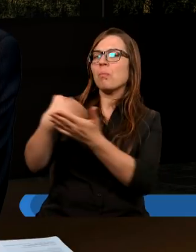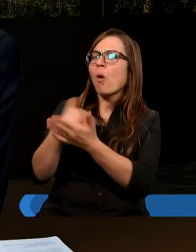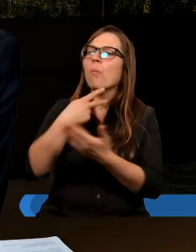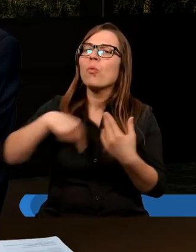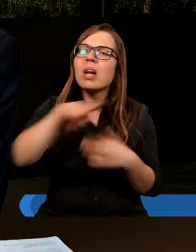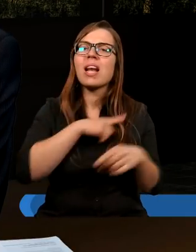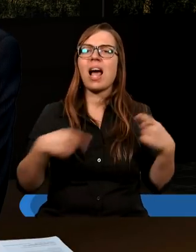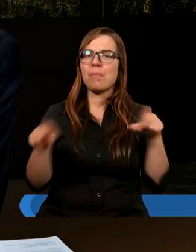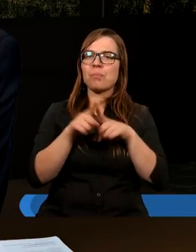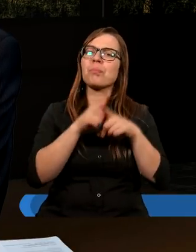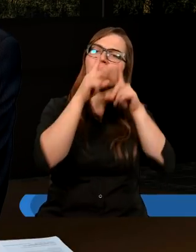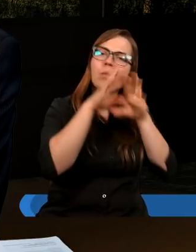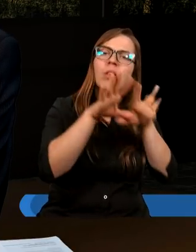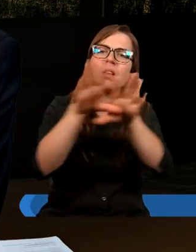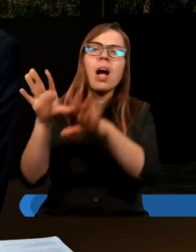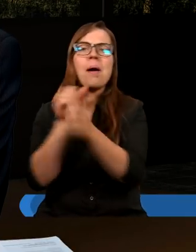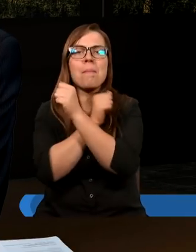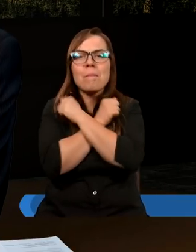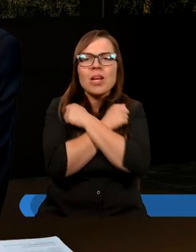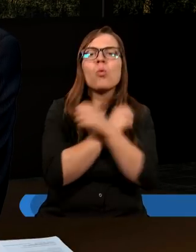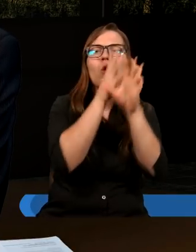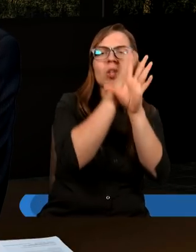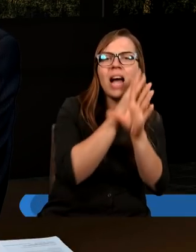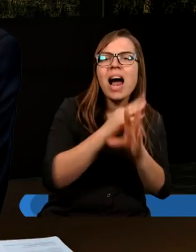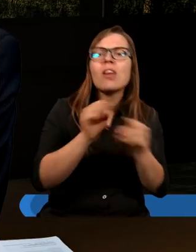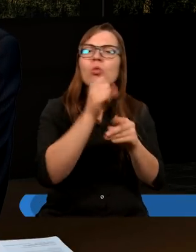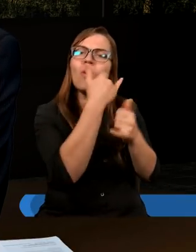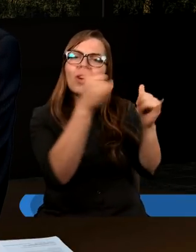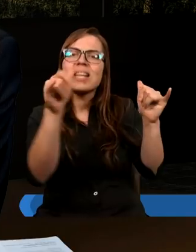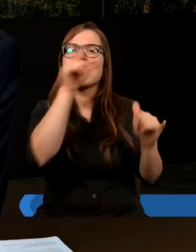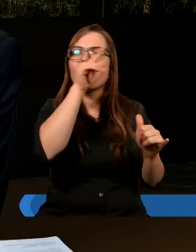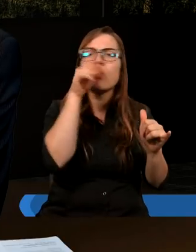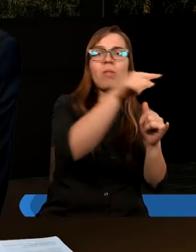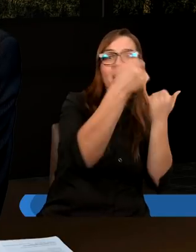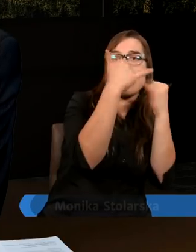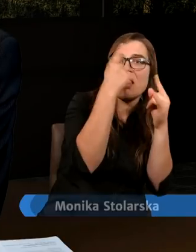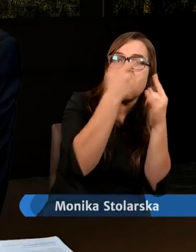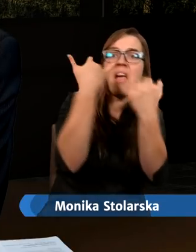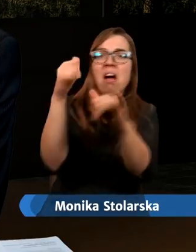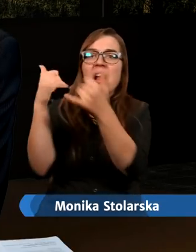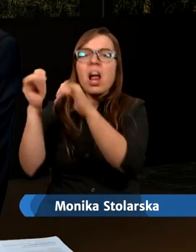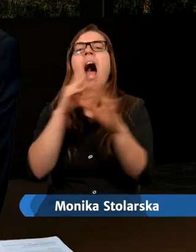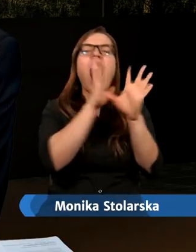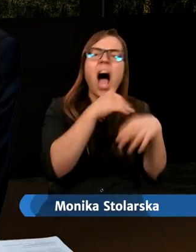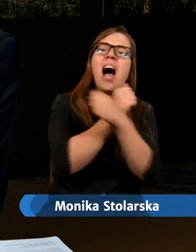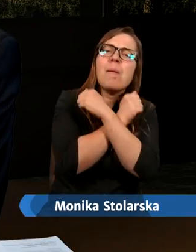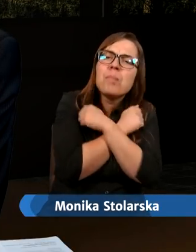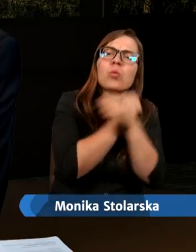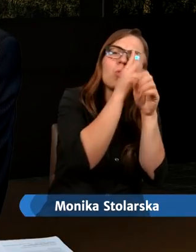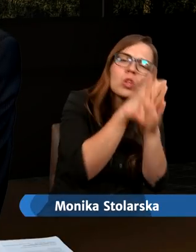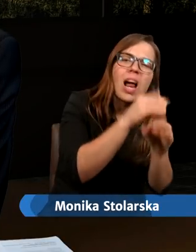również okazywać miłość i szacunek do ludzi, którzy inaczej rozumiej niektóre